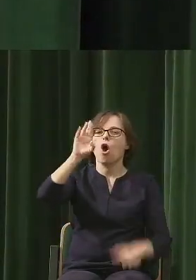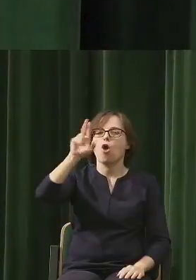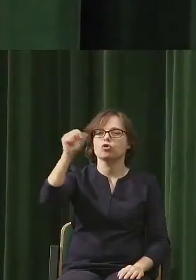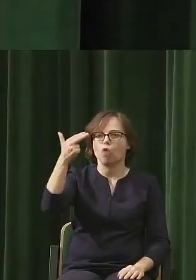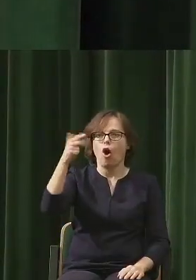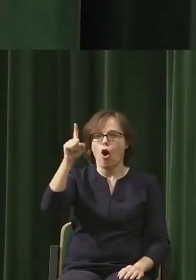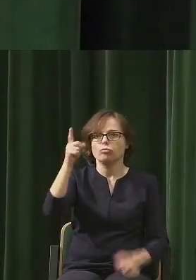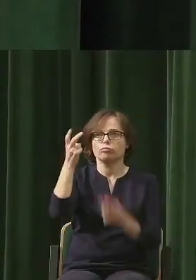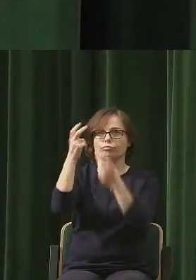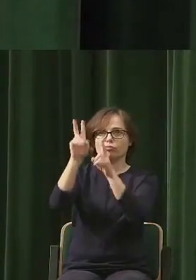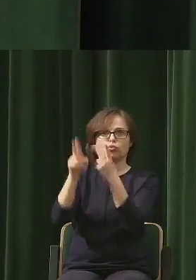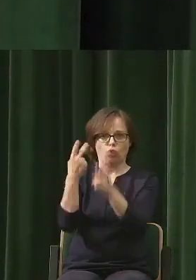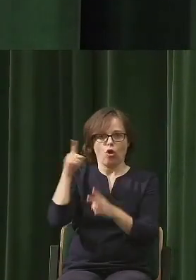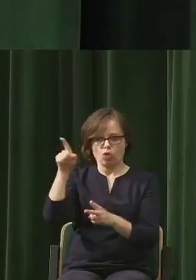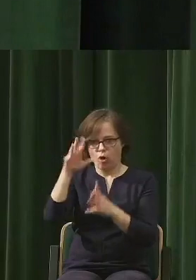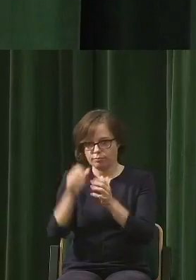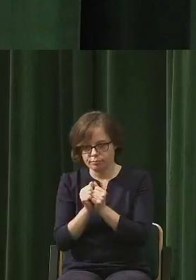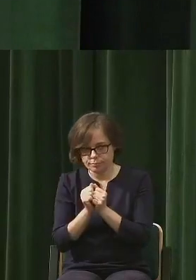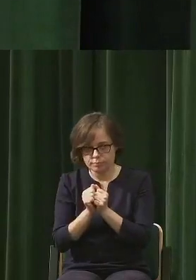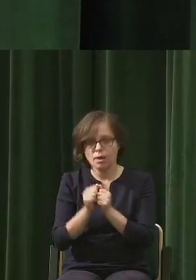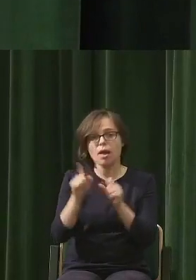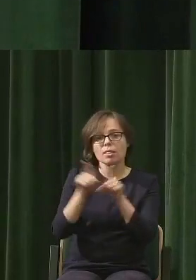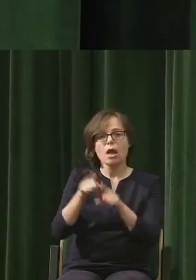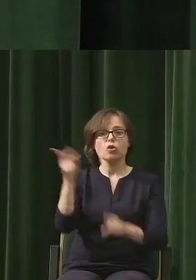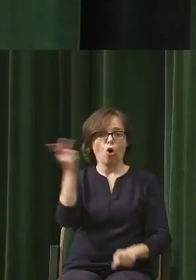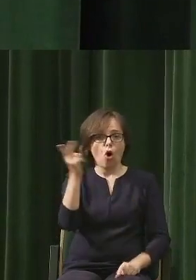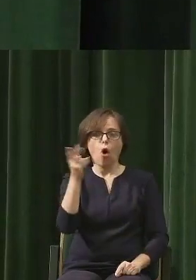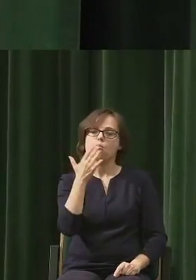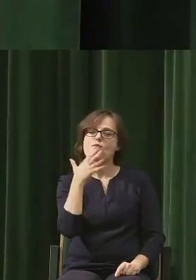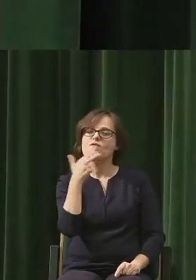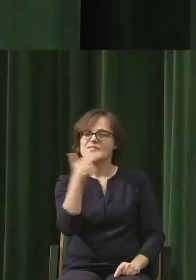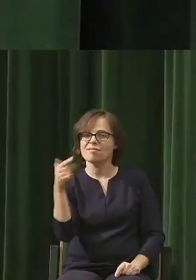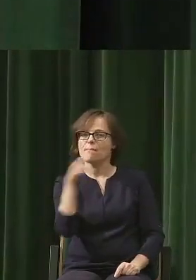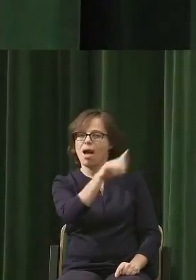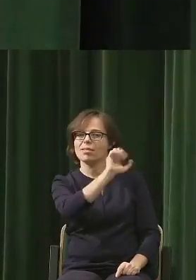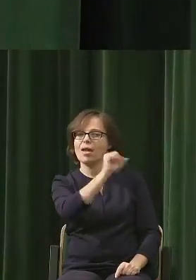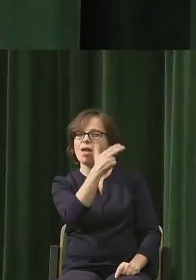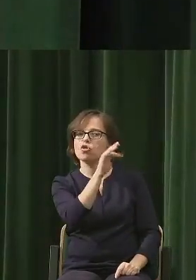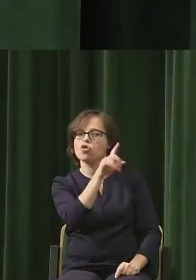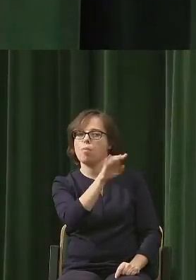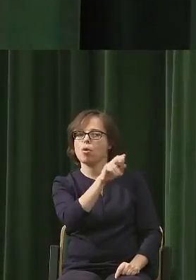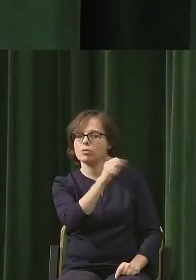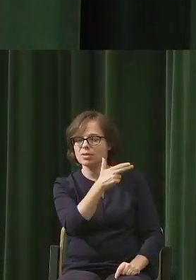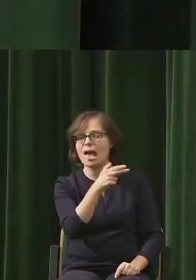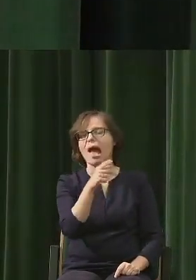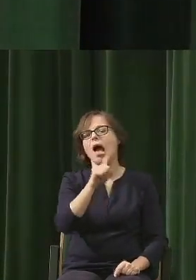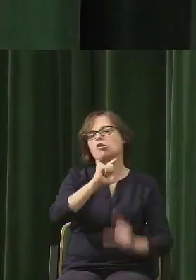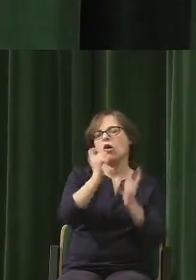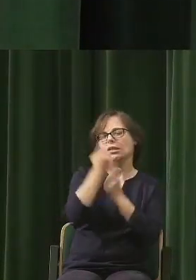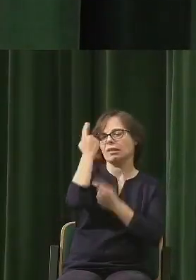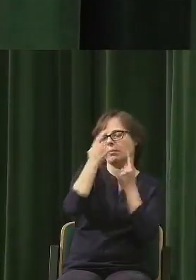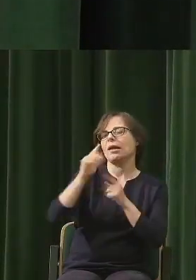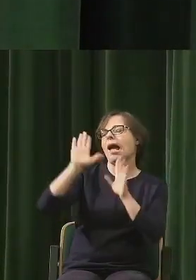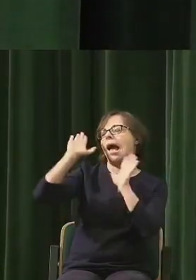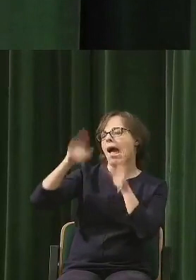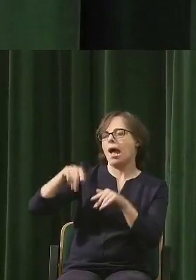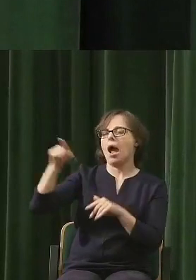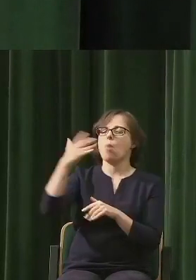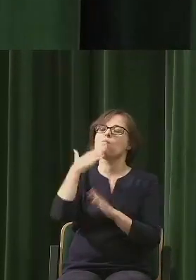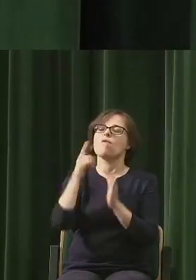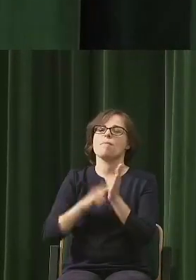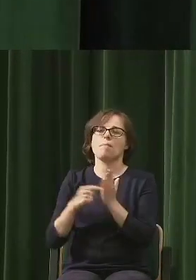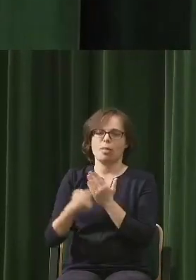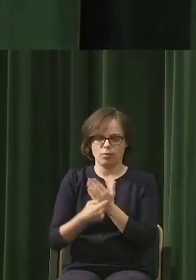antropocenie, to traktowano to trochę jako taką metaforę. Im chodziło w tekście, który wtedy